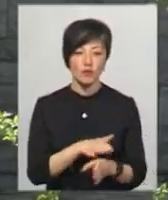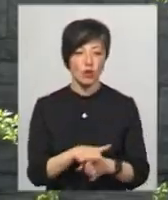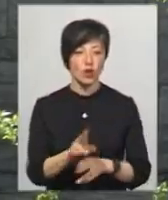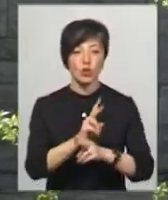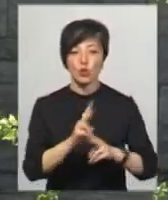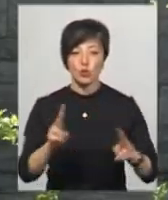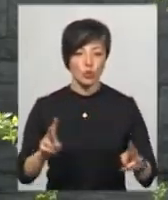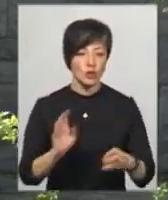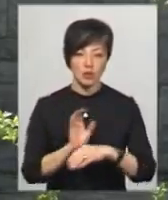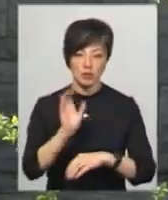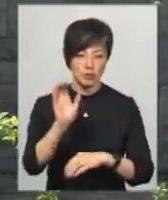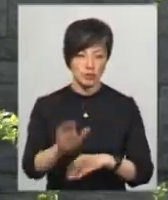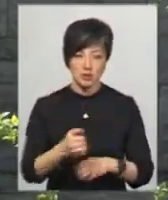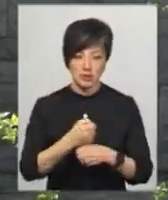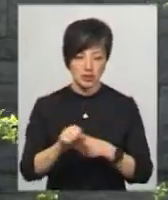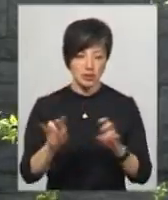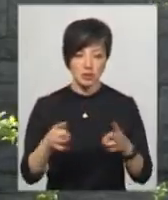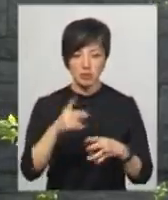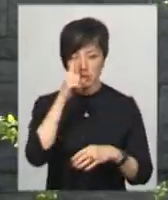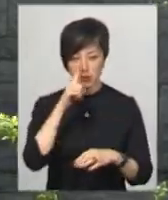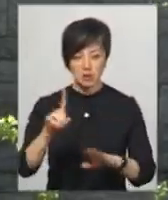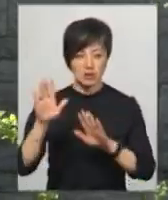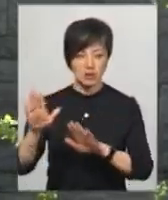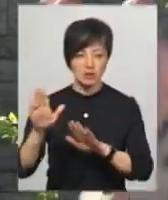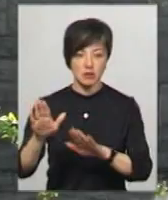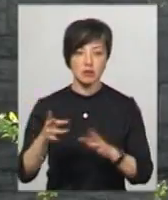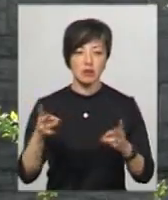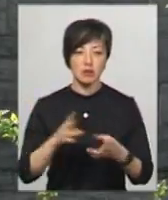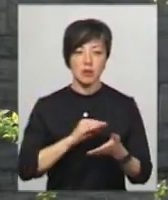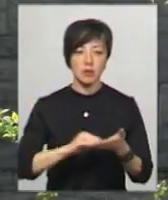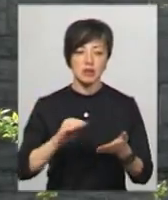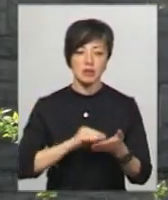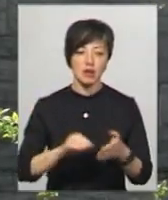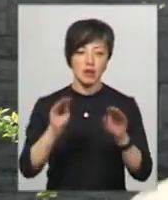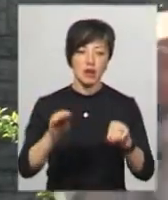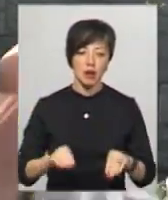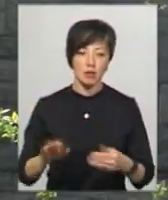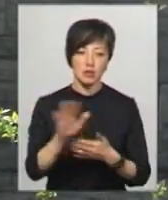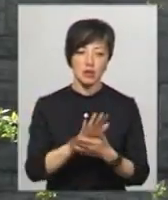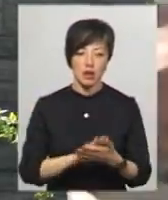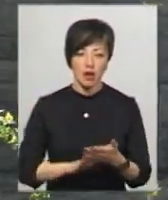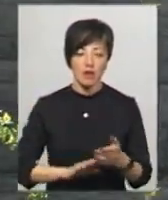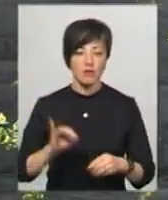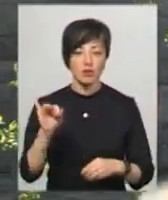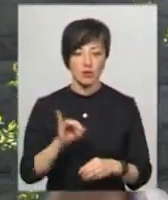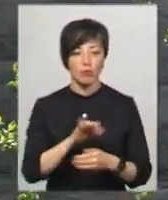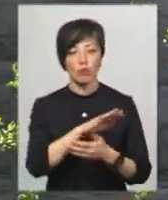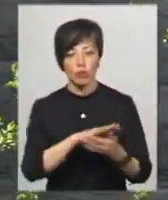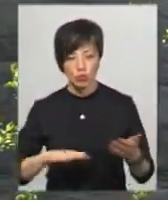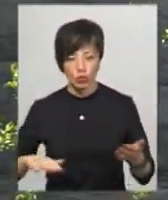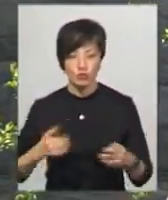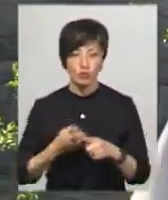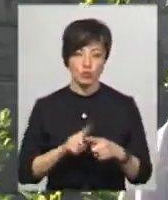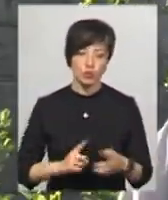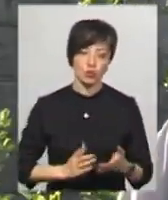їх нікого не посилав. Там треба місяць відбути було, писали рапорт чи заяву і продовжували